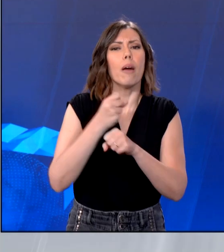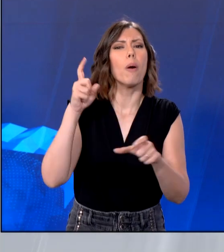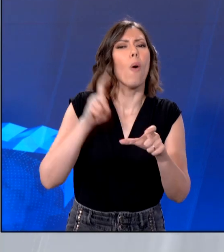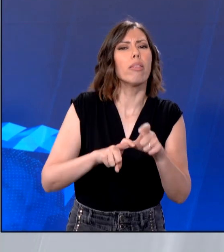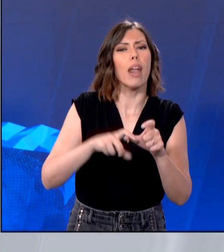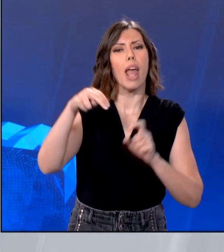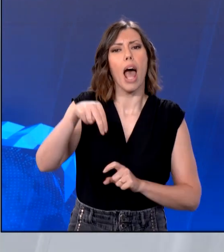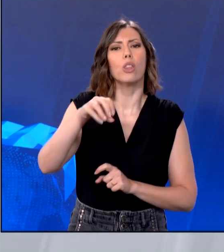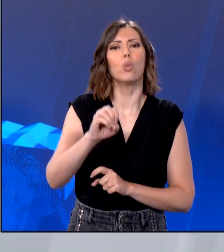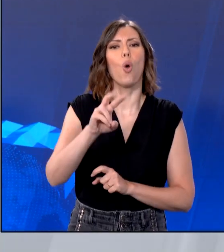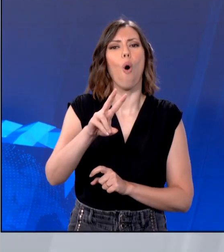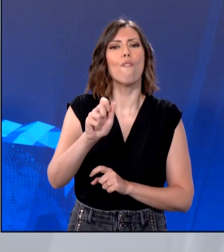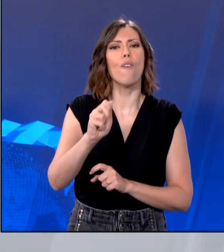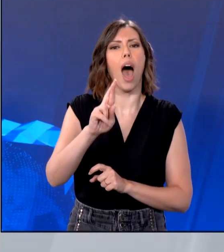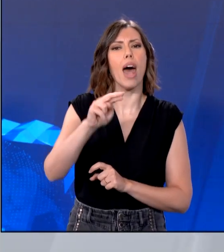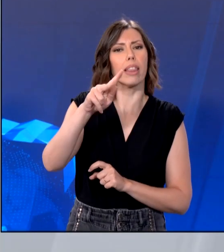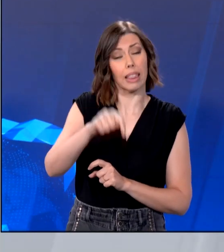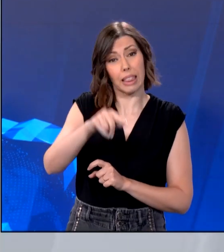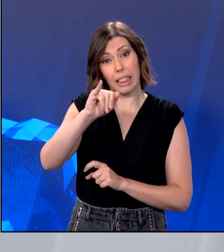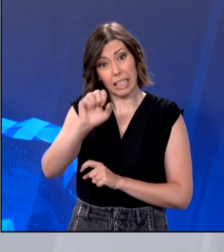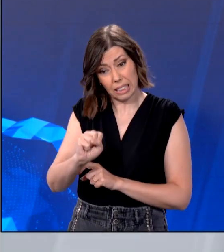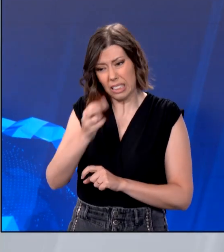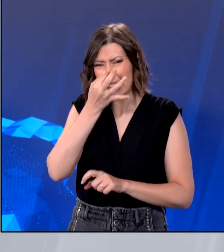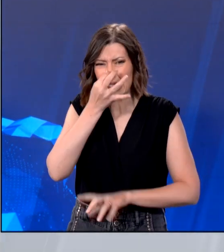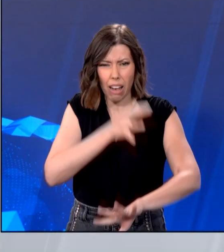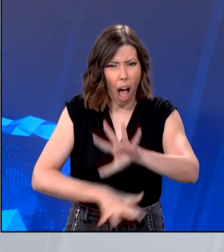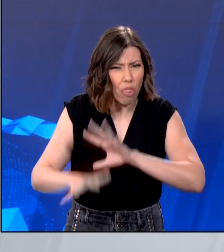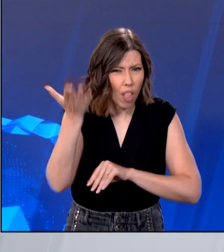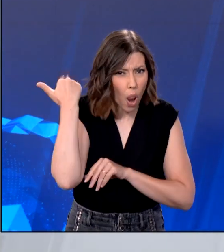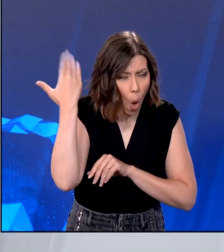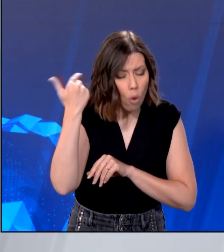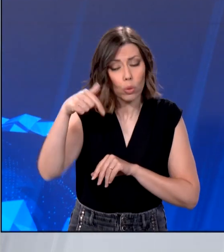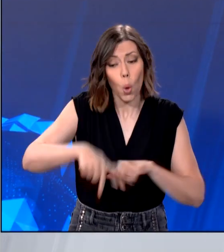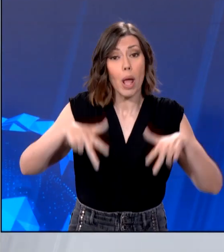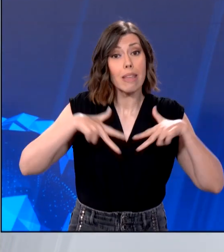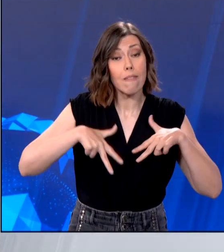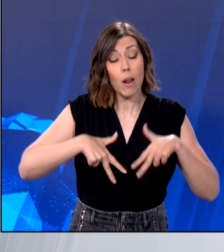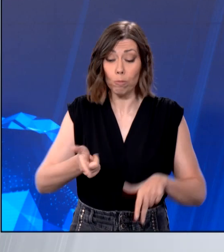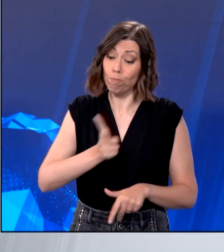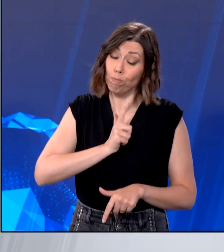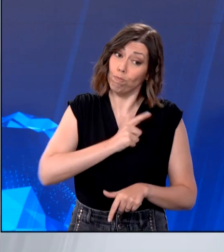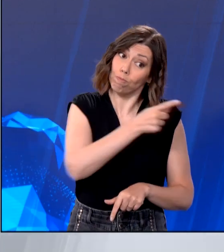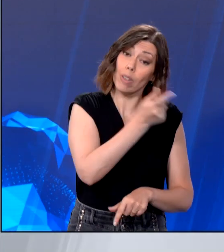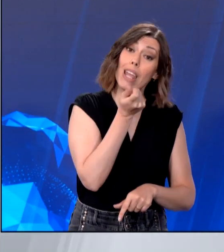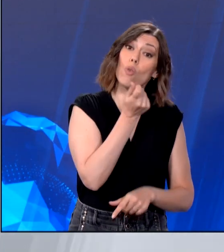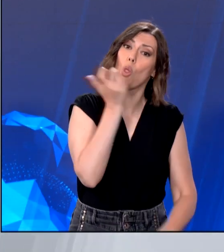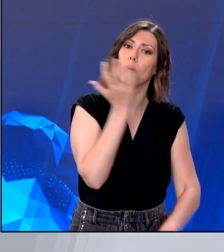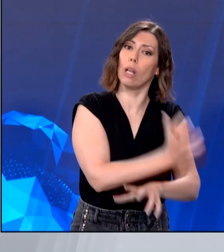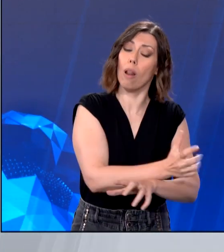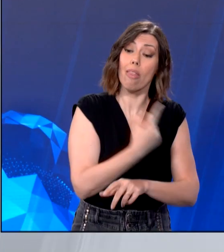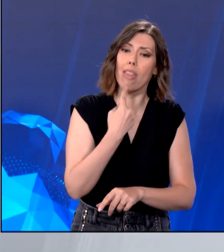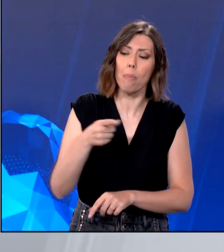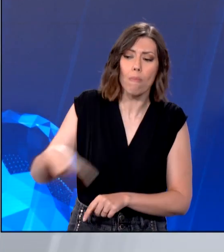εάν θα αποκαλυφθούν τα στοιχεία των προστατευόμενων μαρτύρων στην υπόθεση της Νοβάρτης. Η αποκάλυψη ότι το ποσό που έλαβαν για να καταθέσουν στις